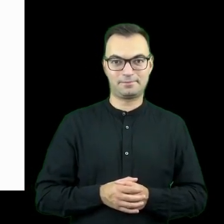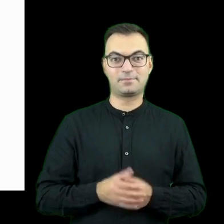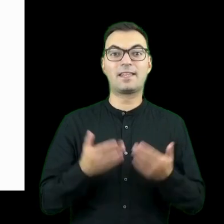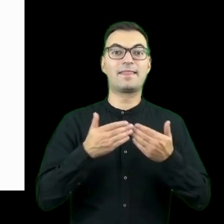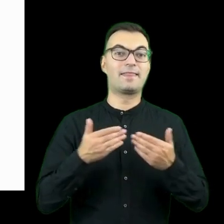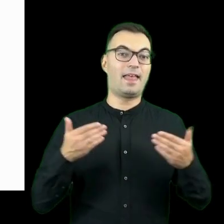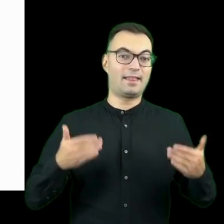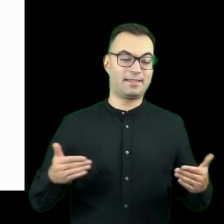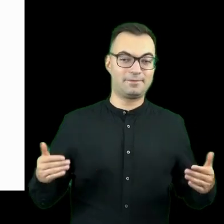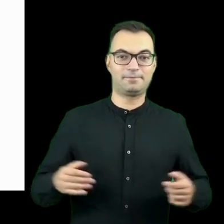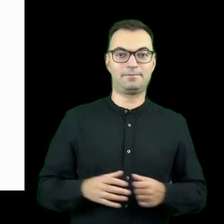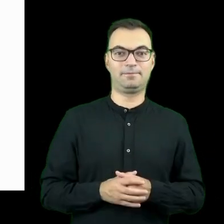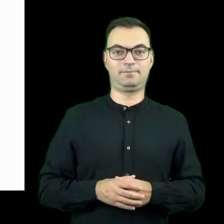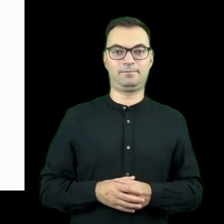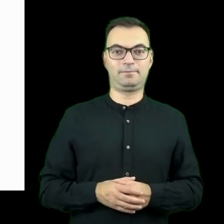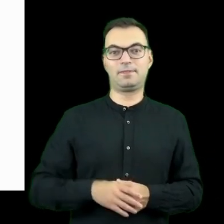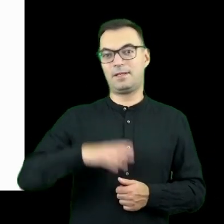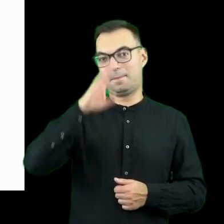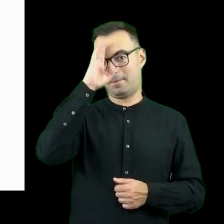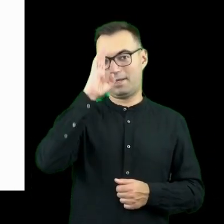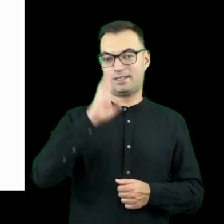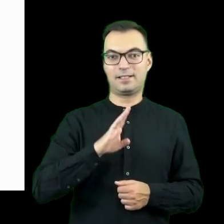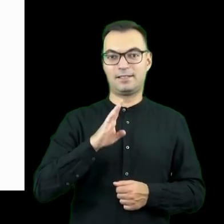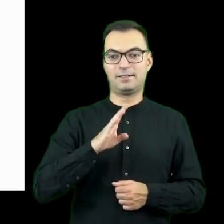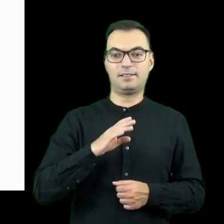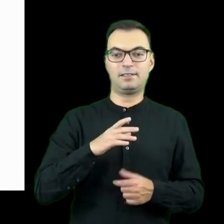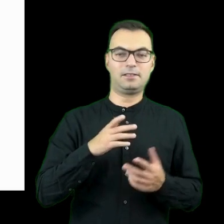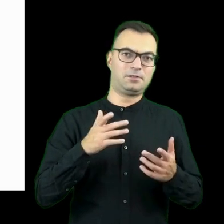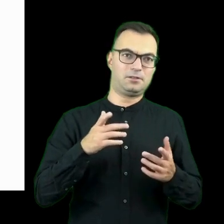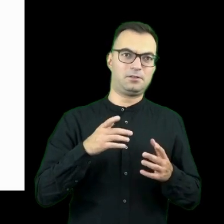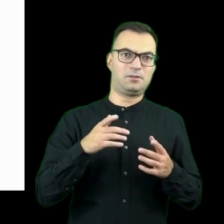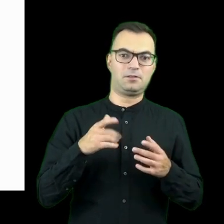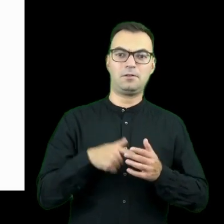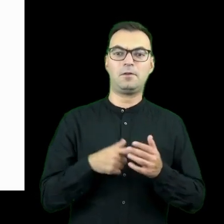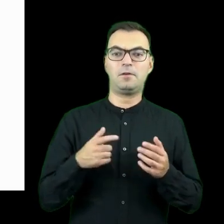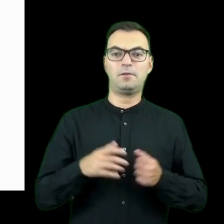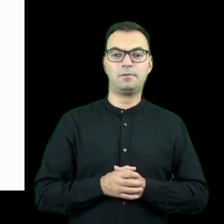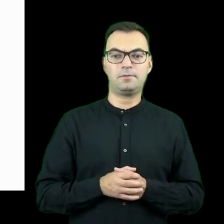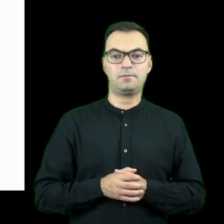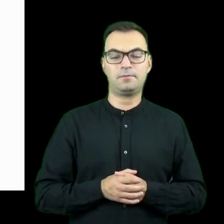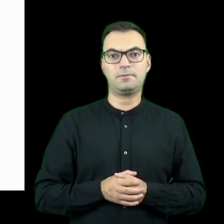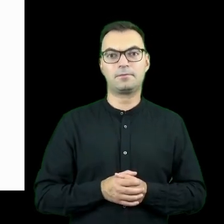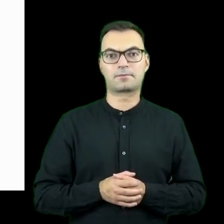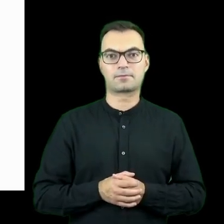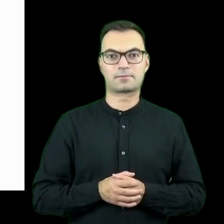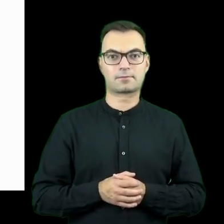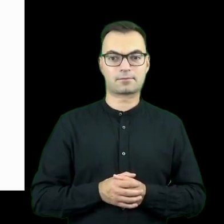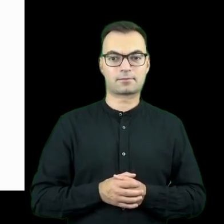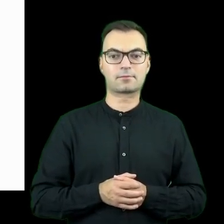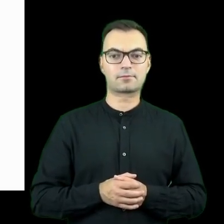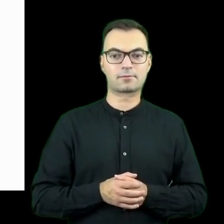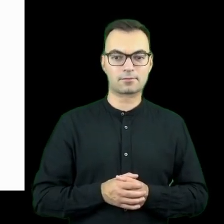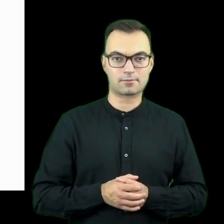Wywodzi się z teatru. Brazylia jest dosyć spopularyzowanym.